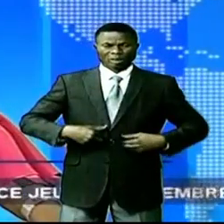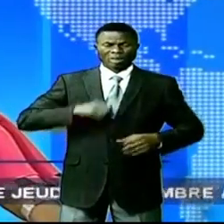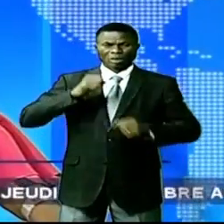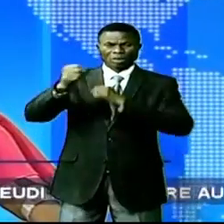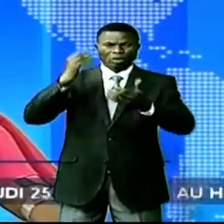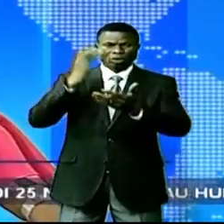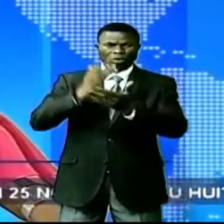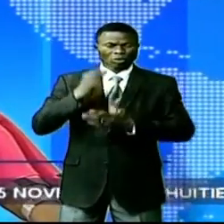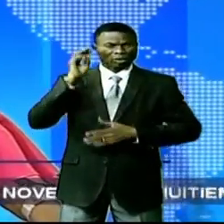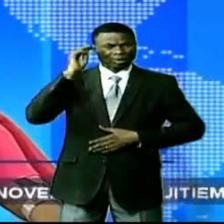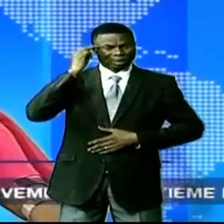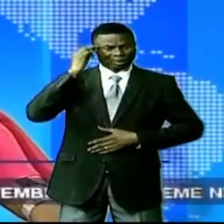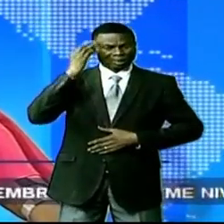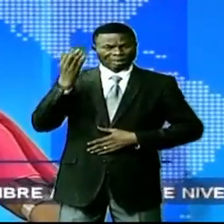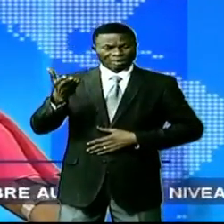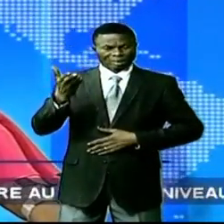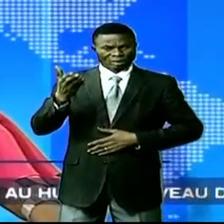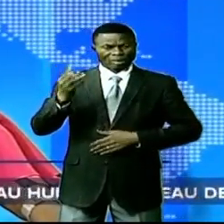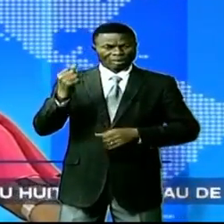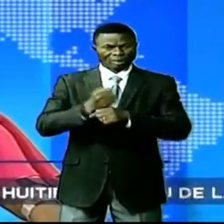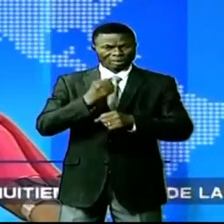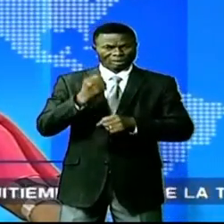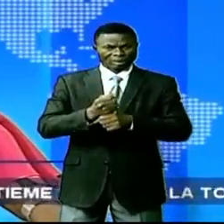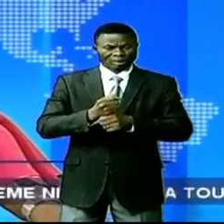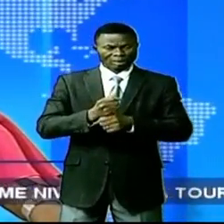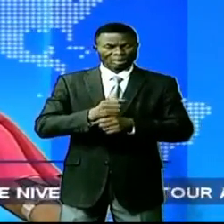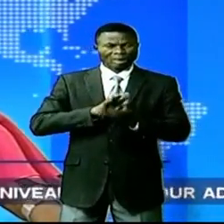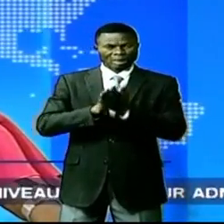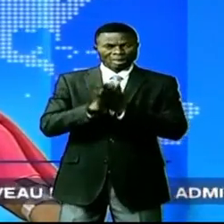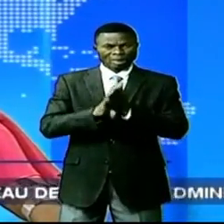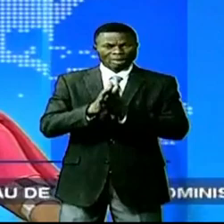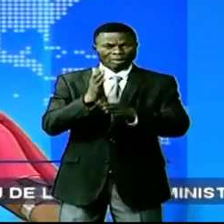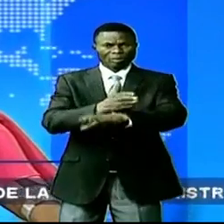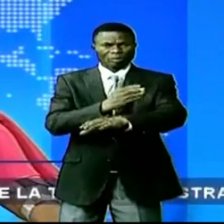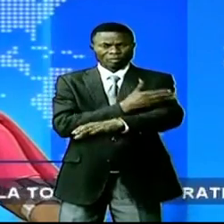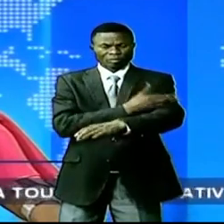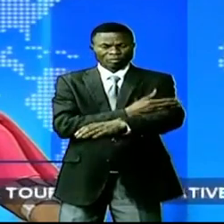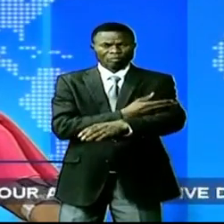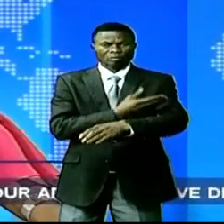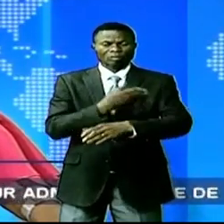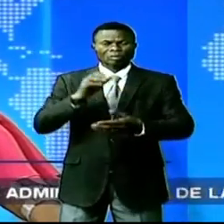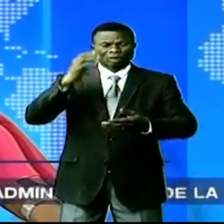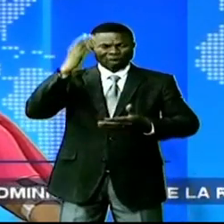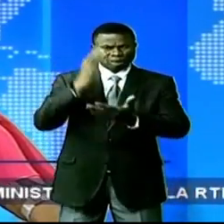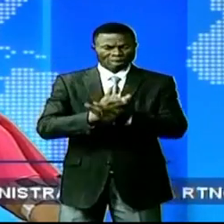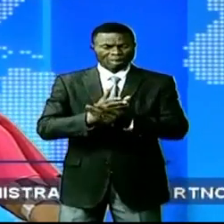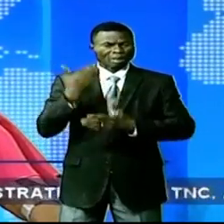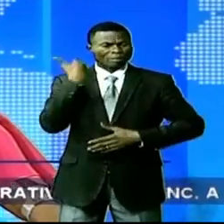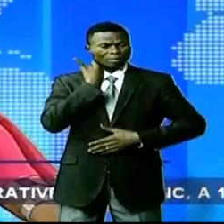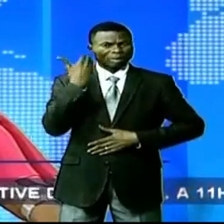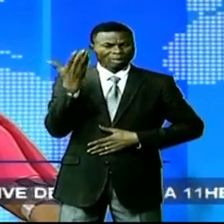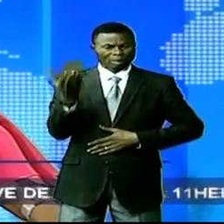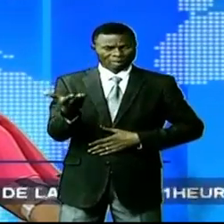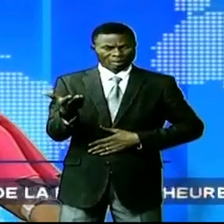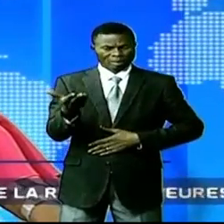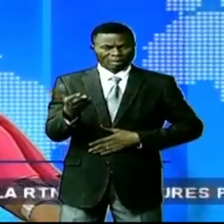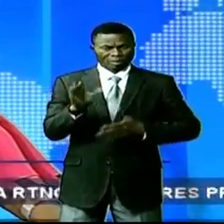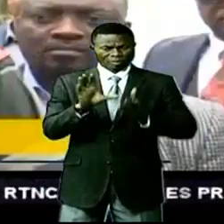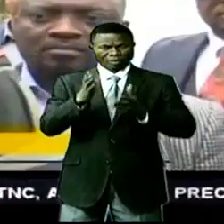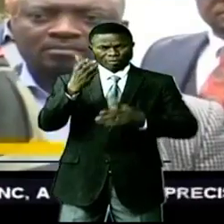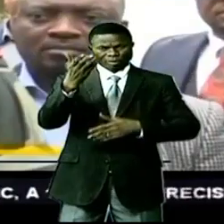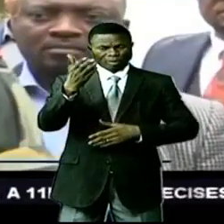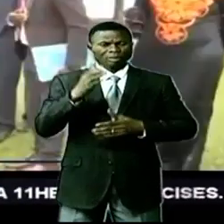contre le VIH-SIDA. Ces travaux sont centrés sur l'évolution et le moyen d'éradiquer cette pandémie.